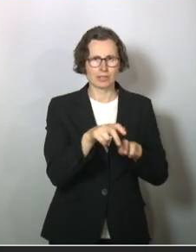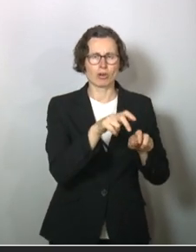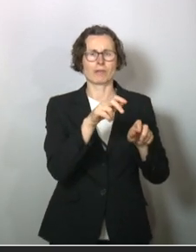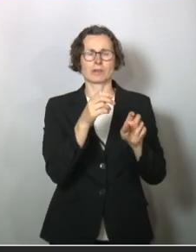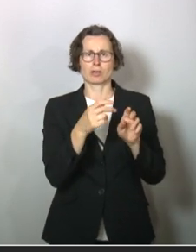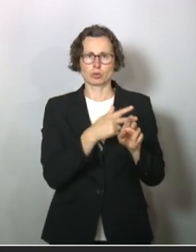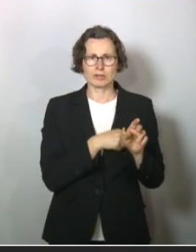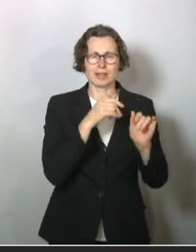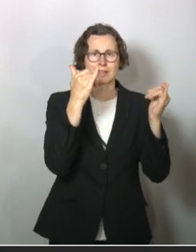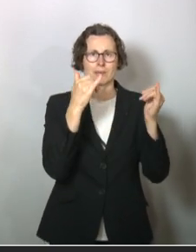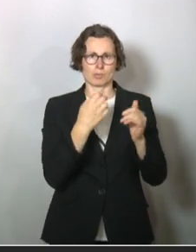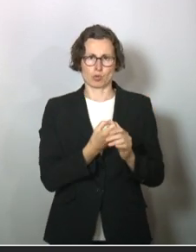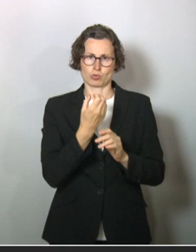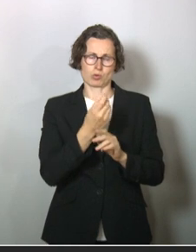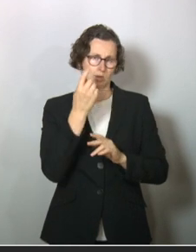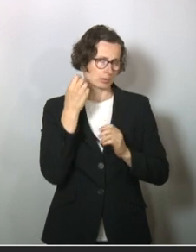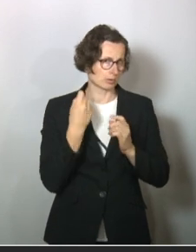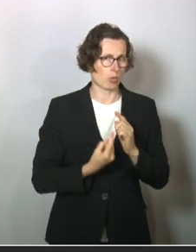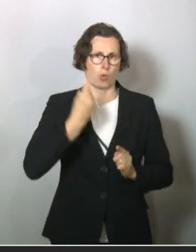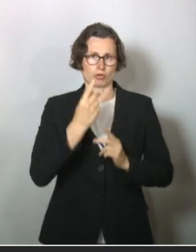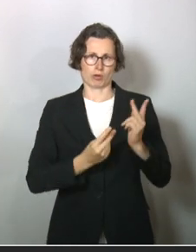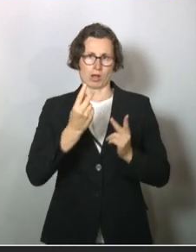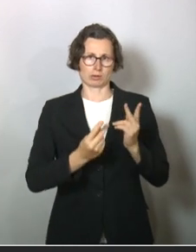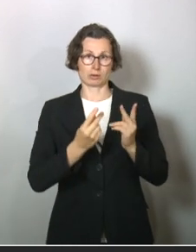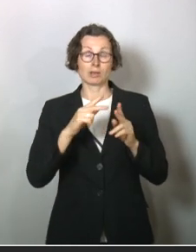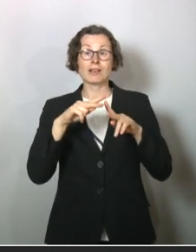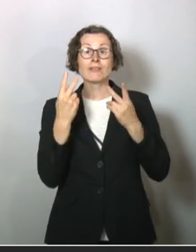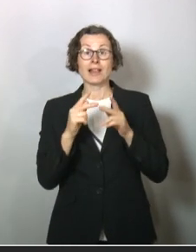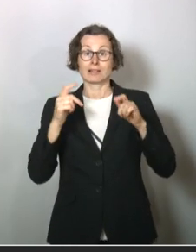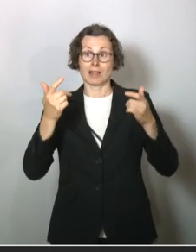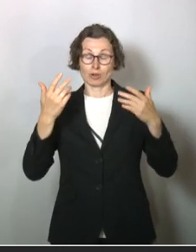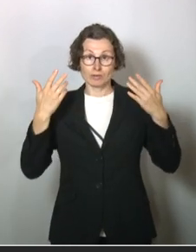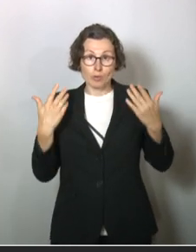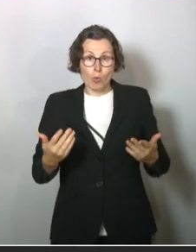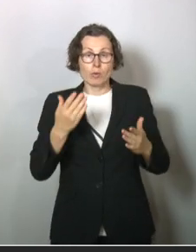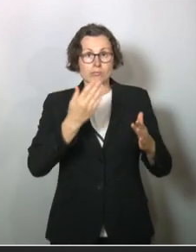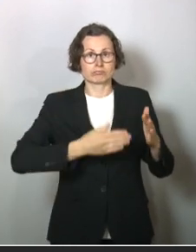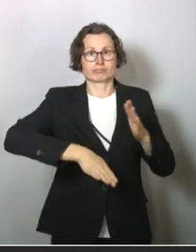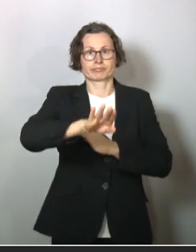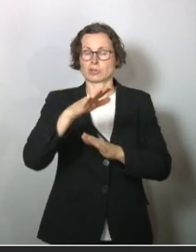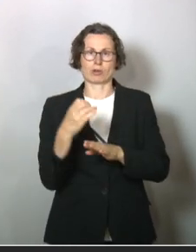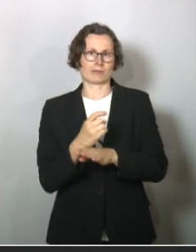und Kultur so massiv beschädigen würde, dass vermutlich sich die Weltgesellschaft davon nicht mehr erholen würde.